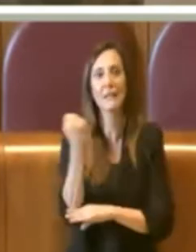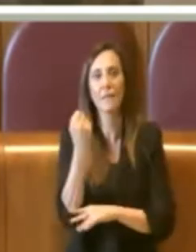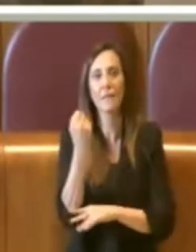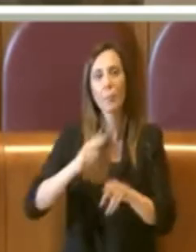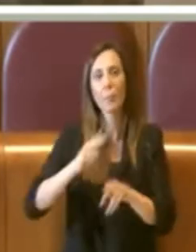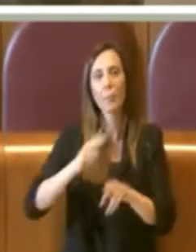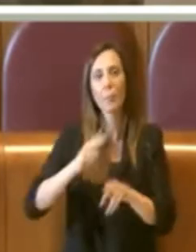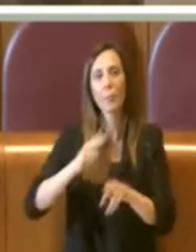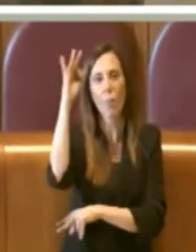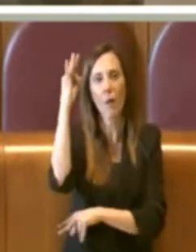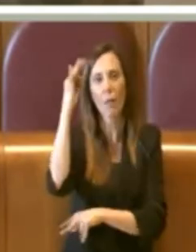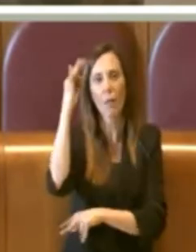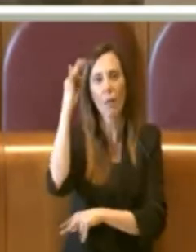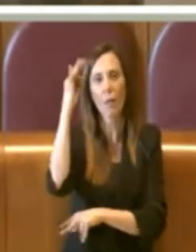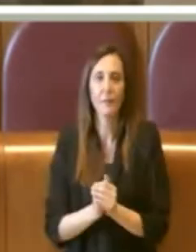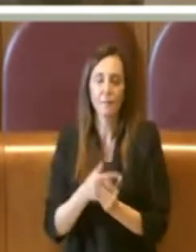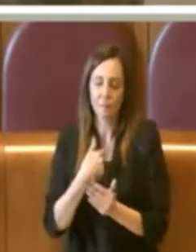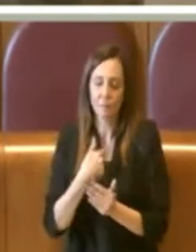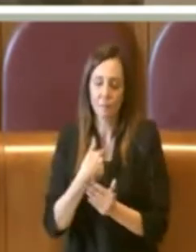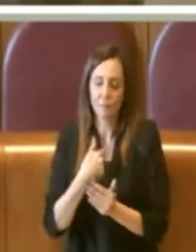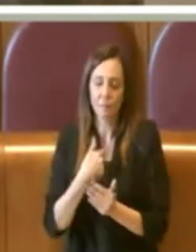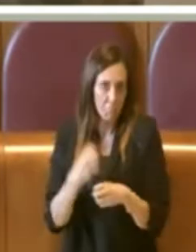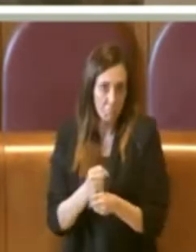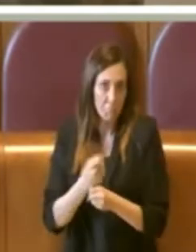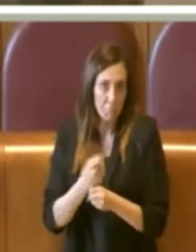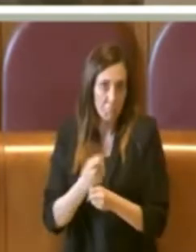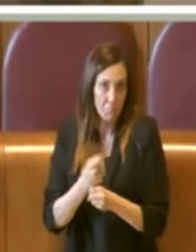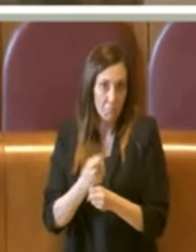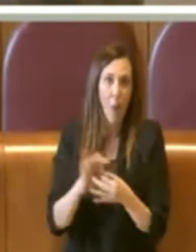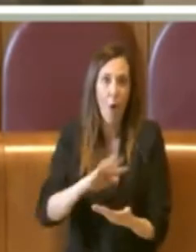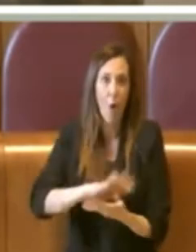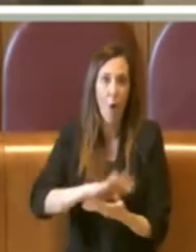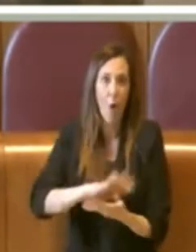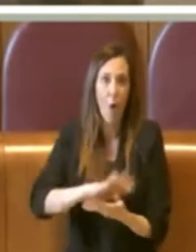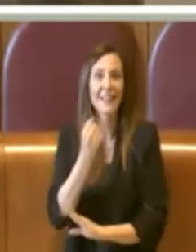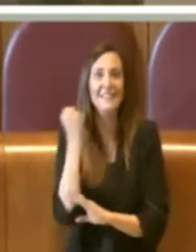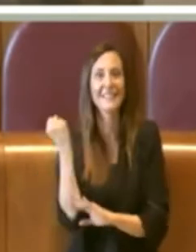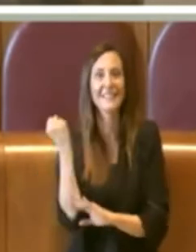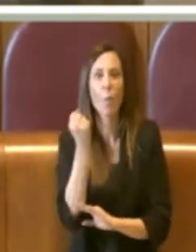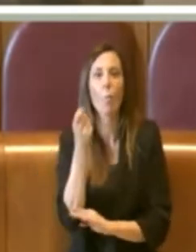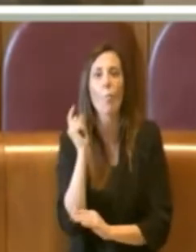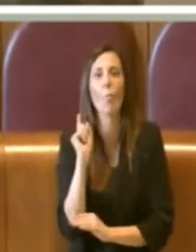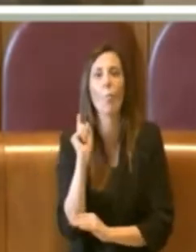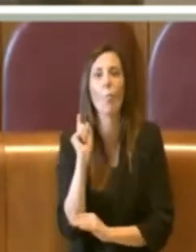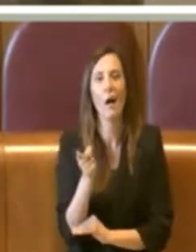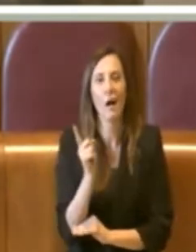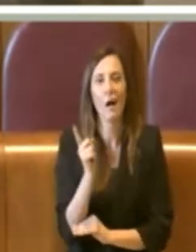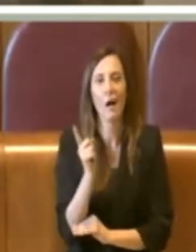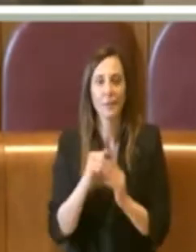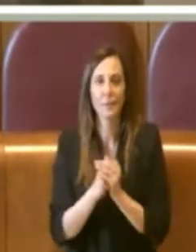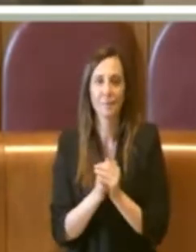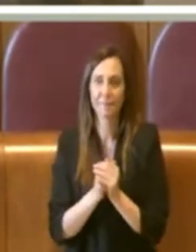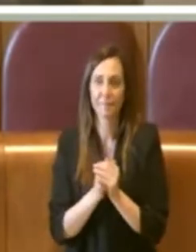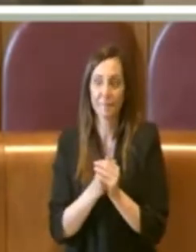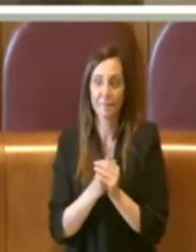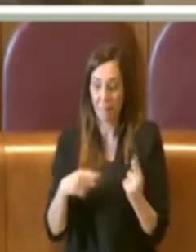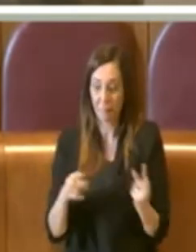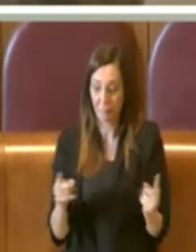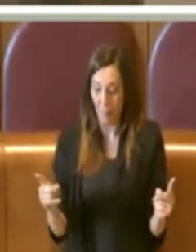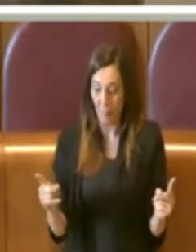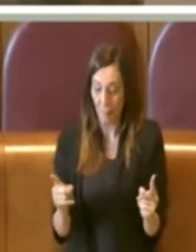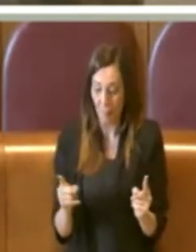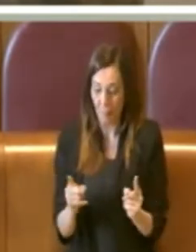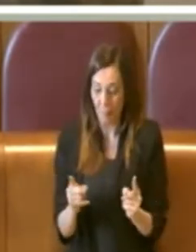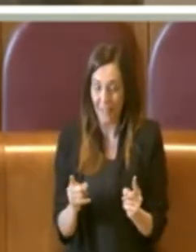poi con un ultimo aspetto che è collegato sempre al contratto di servizio, che è nel breve periodo,